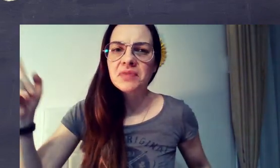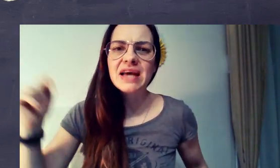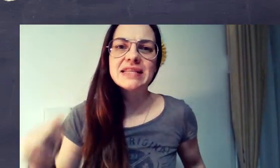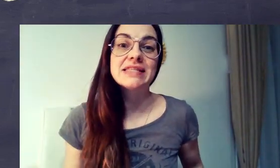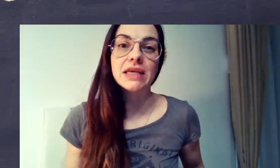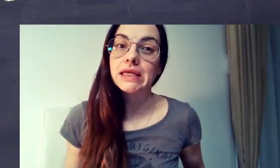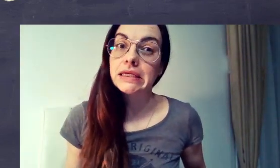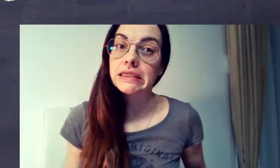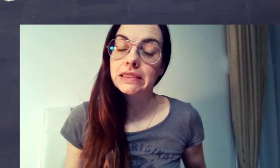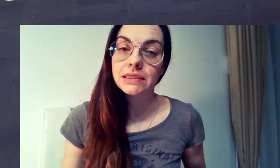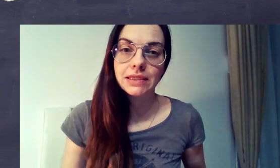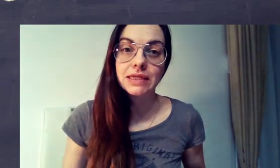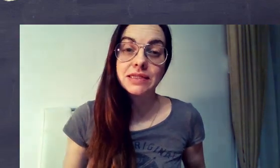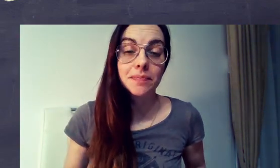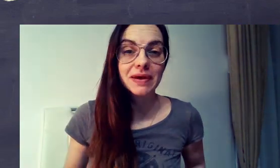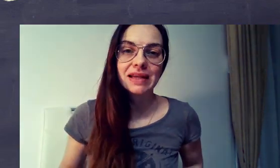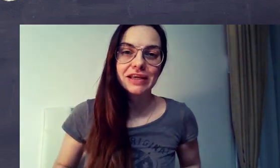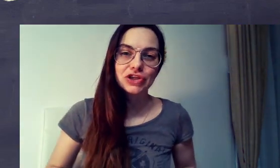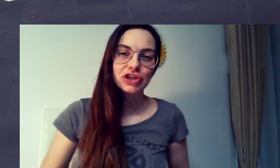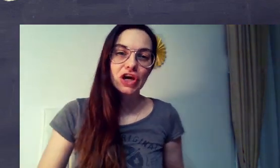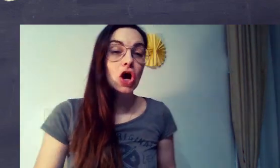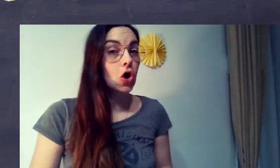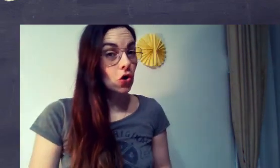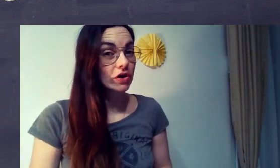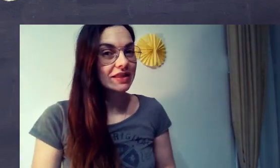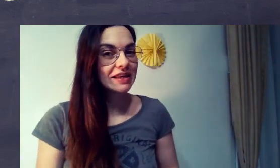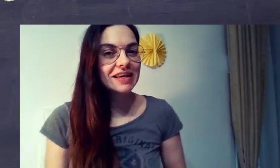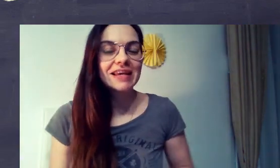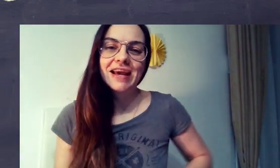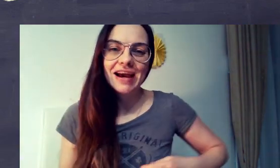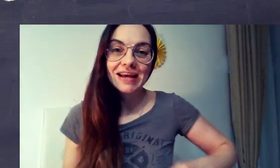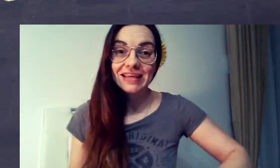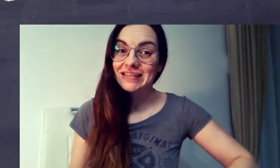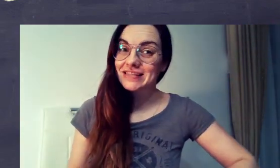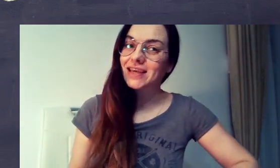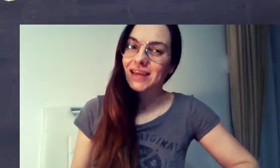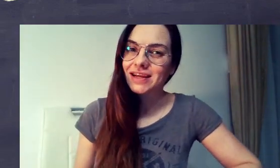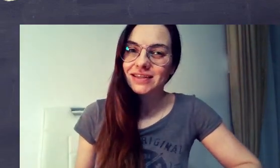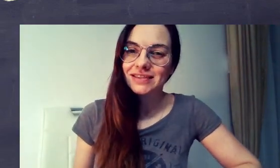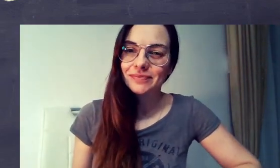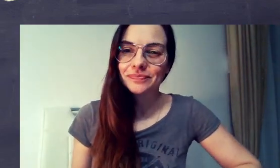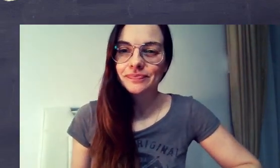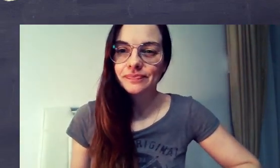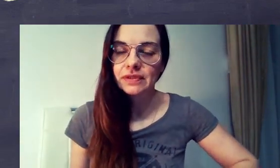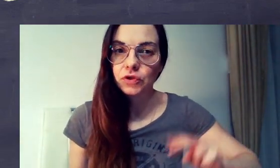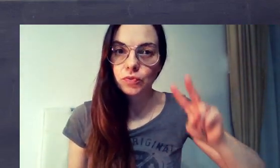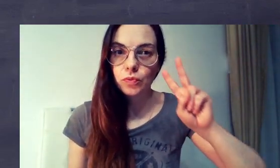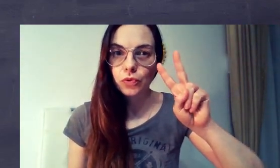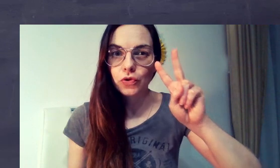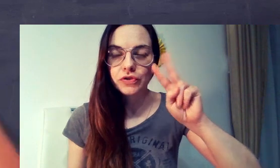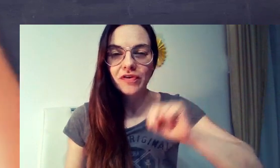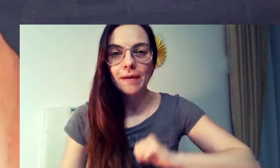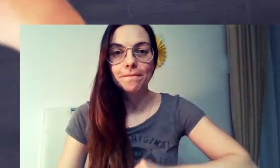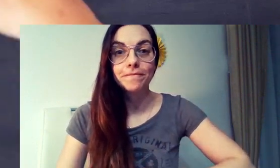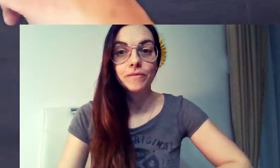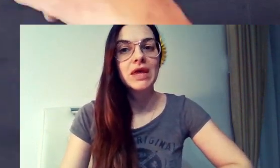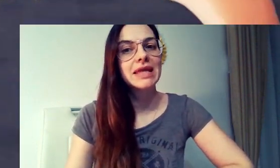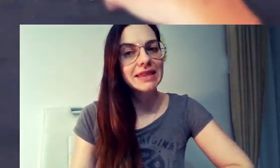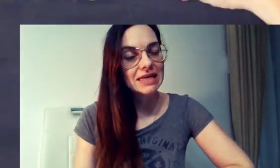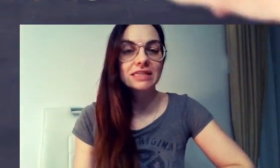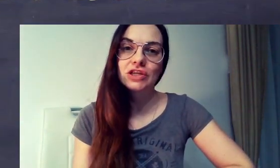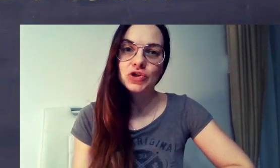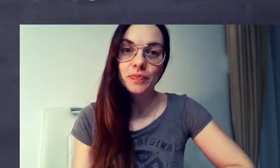Heute hat es geregnet. Heute hat es geregnet. Da sieht man Bräu 2.